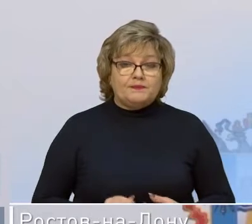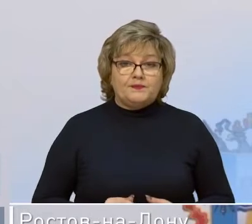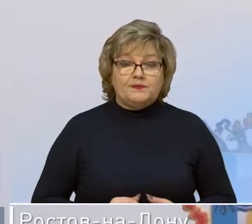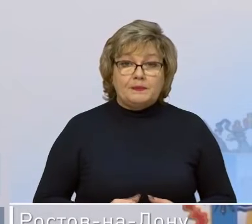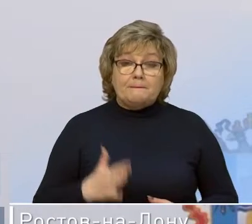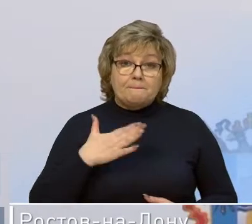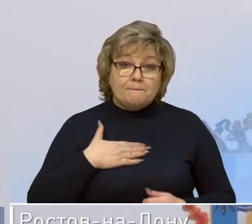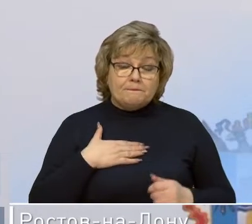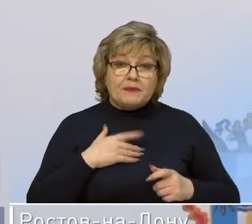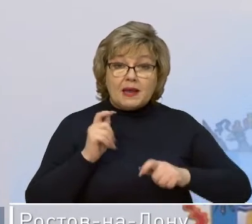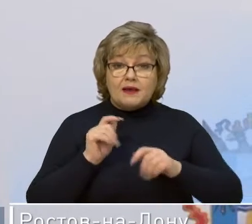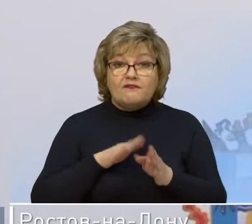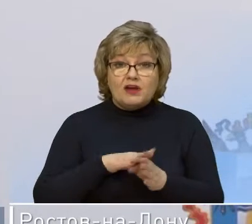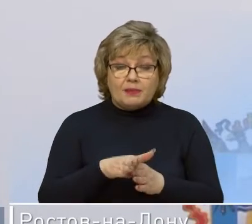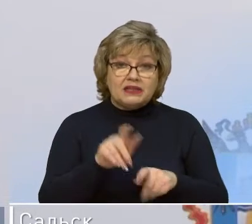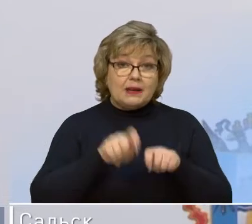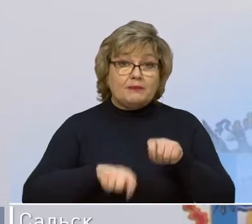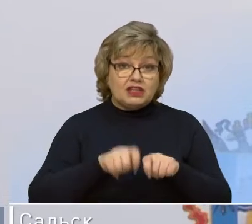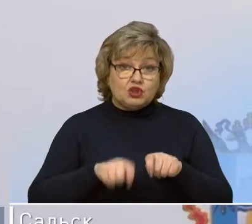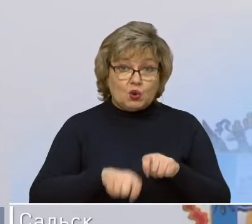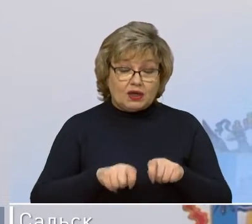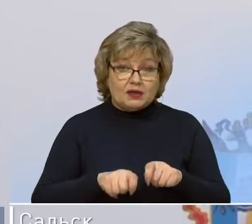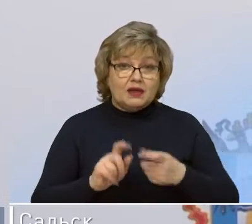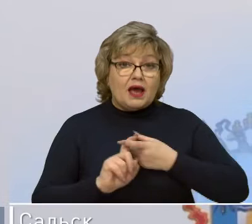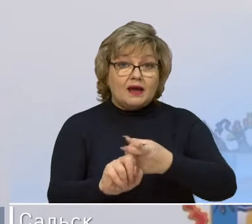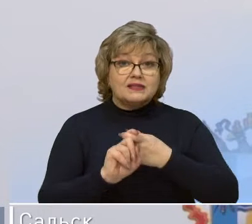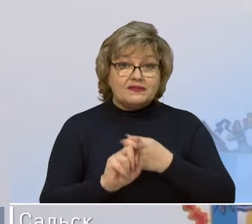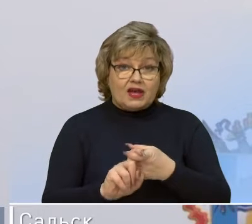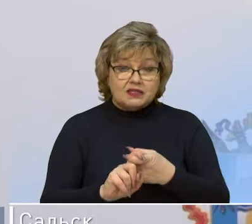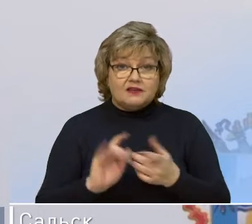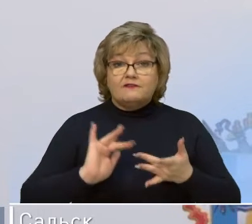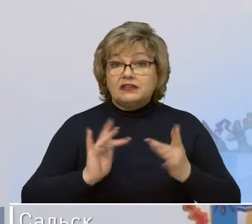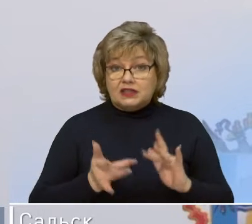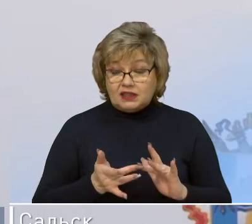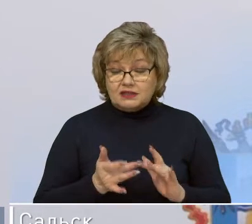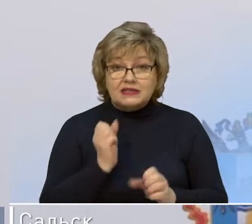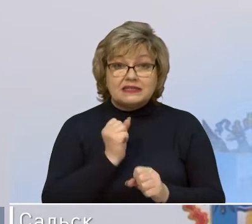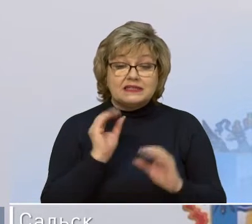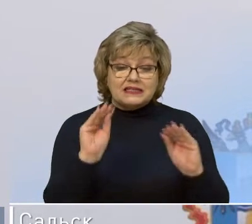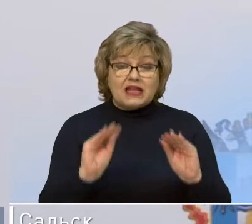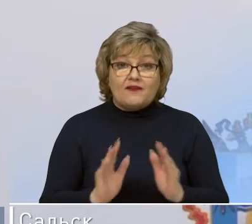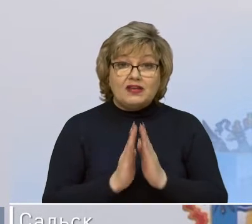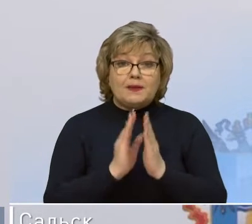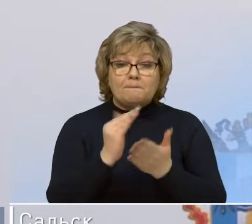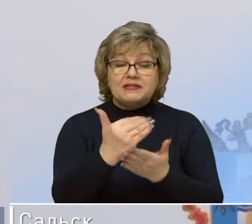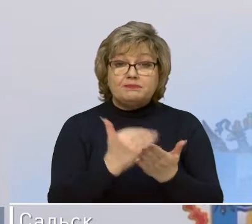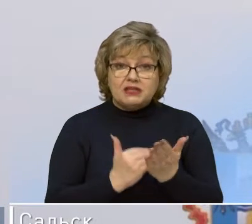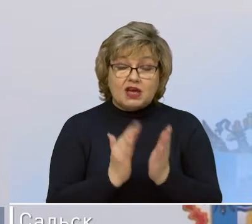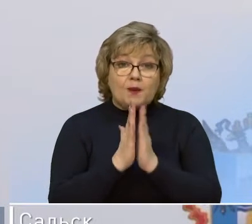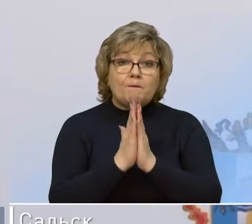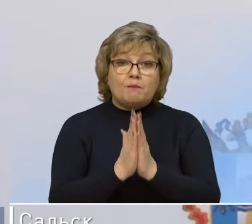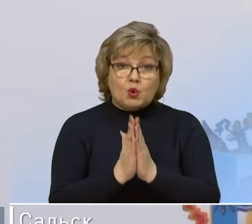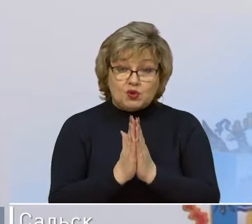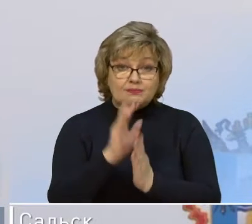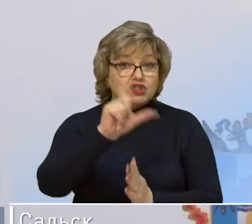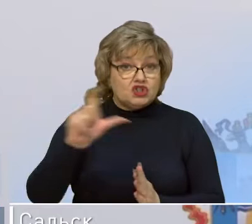Мы провели мониторинг на основе платформы обратной связи и в социальных сетях составили список просьб жителей, которые ежедневно